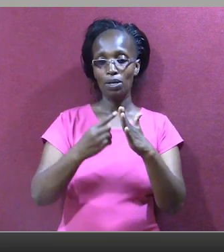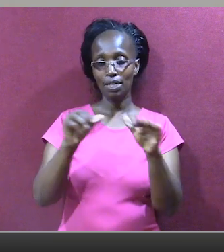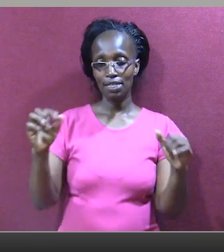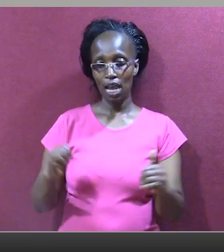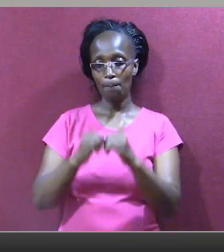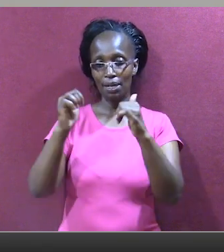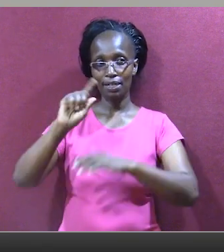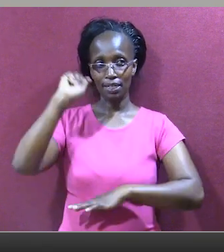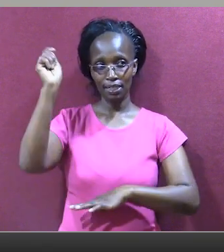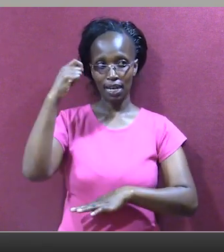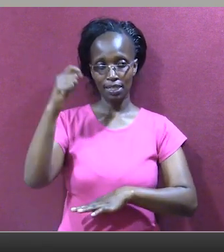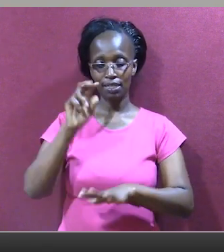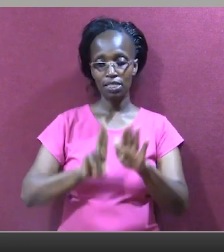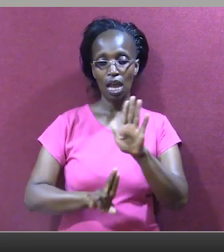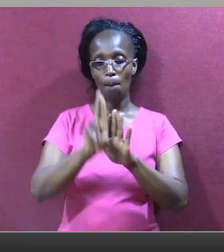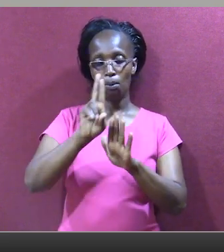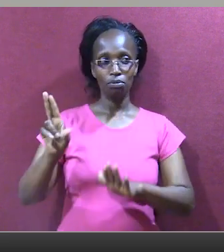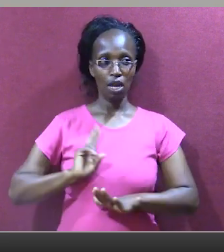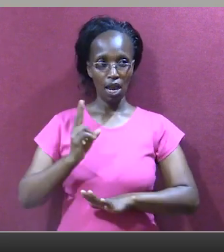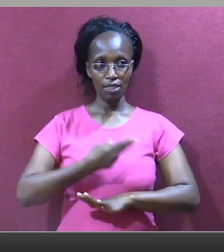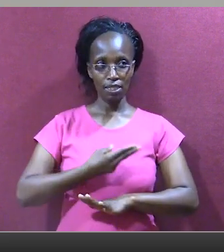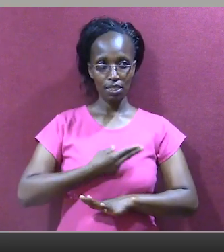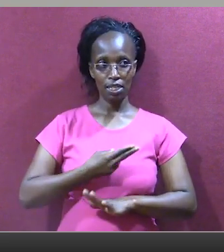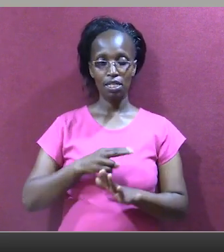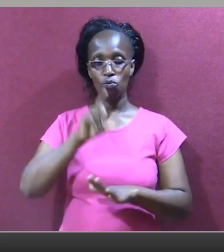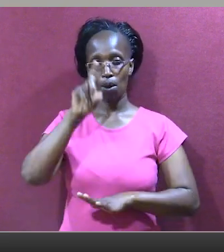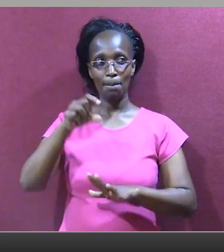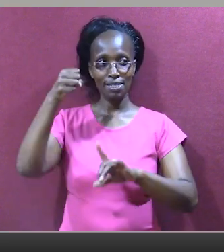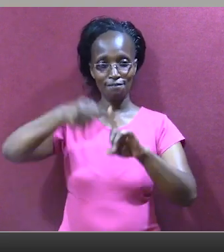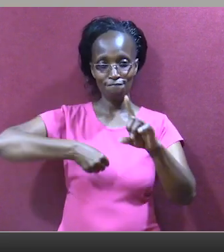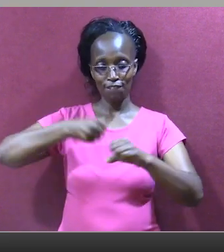Kenya Kwanza Jacobins is upon us Please, fight for the people